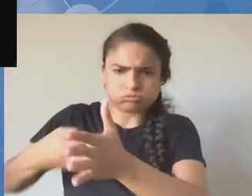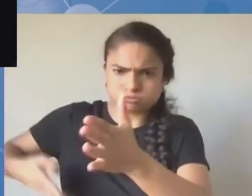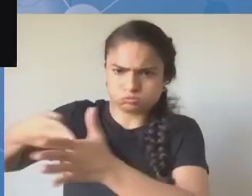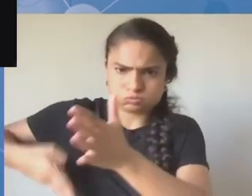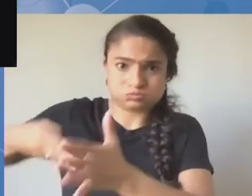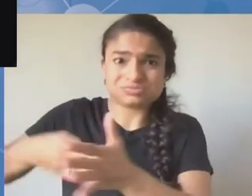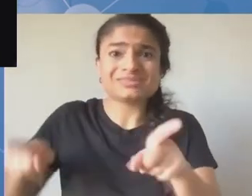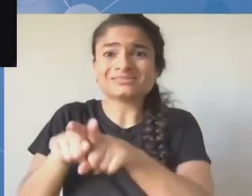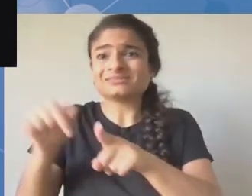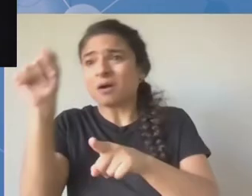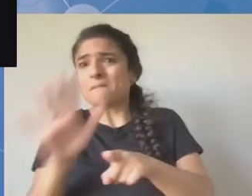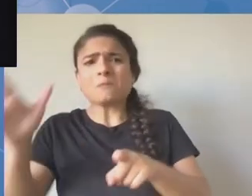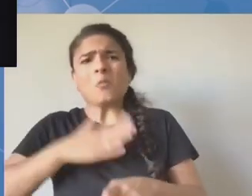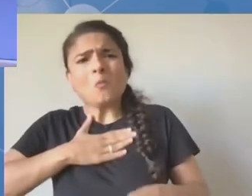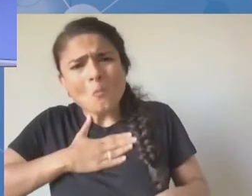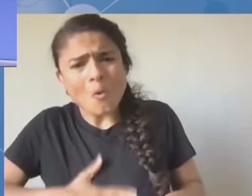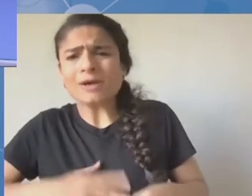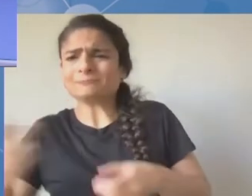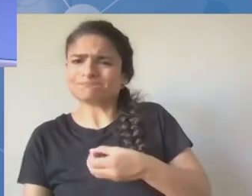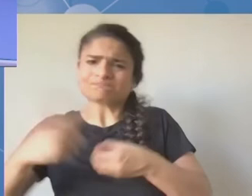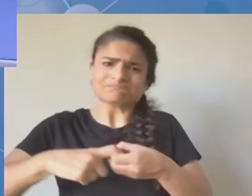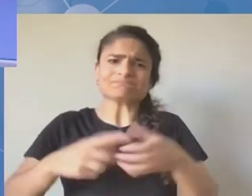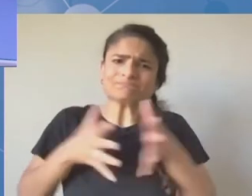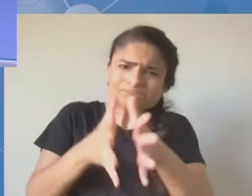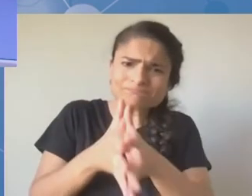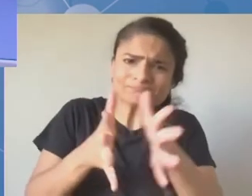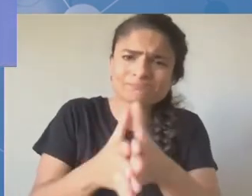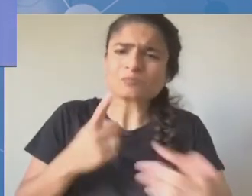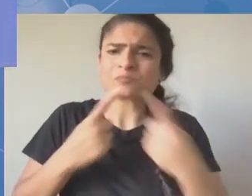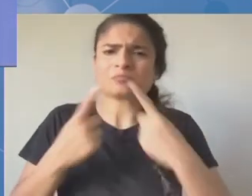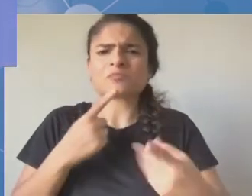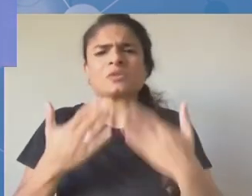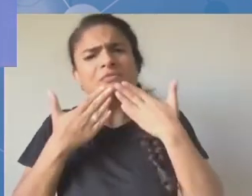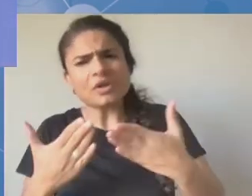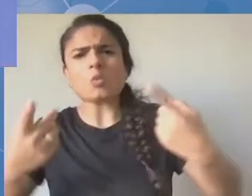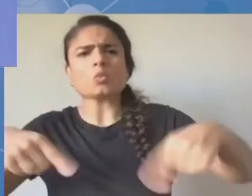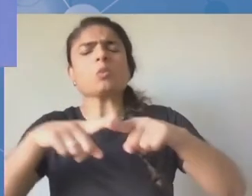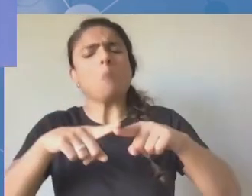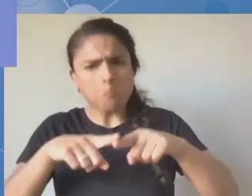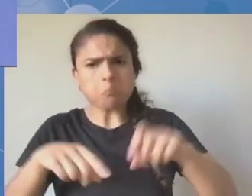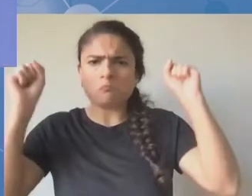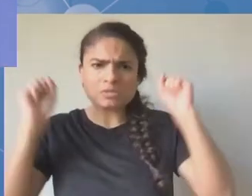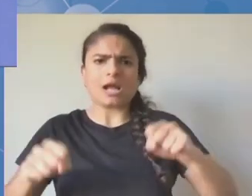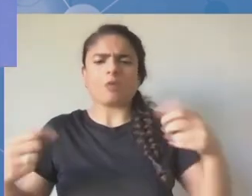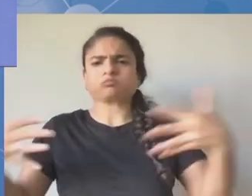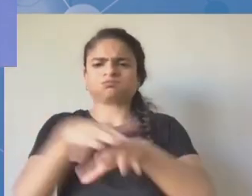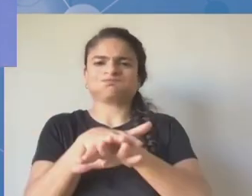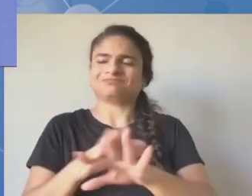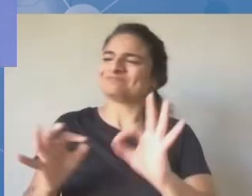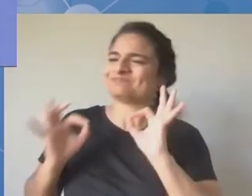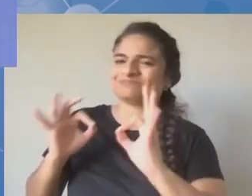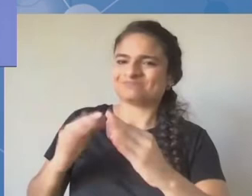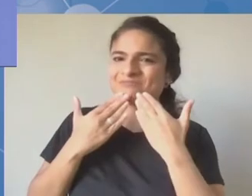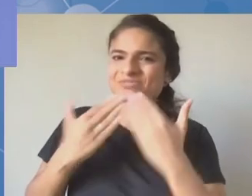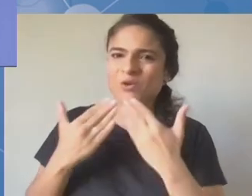w takich trudnych dyskusjach na temat naszej przyszłości cyfrowej. Bardzo dziękuję wszystkim, którzy umożliwili to